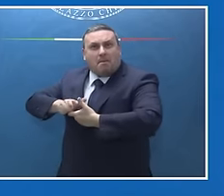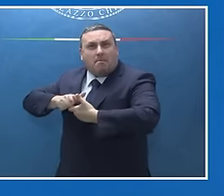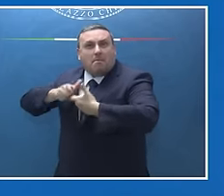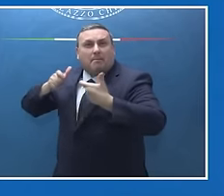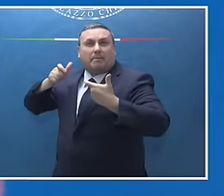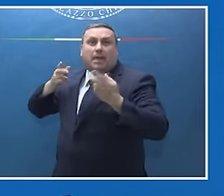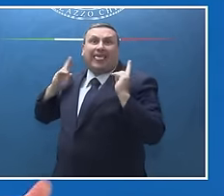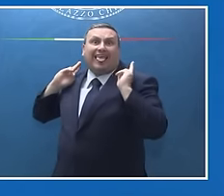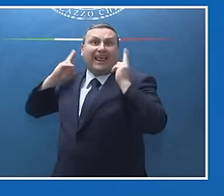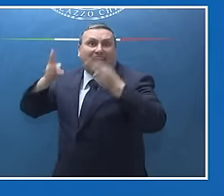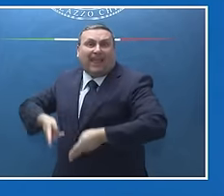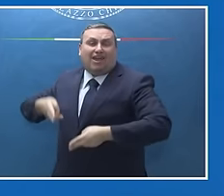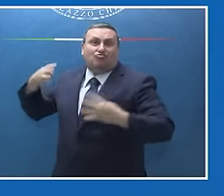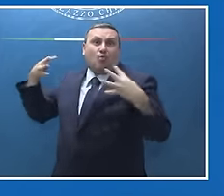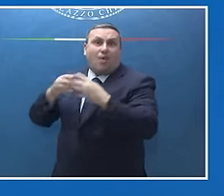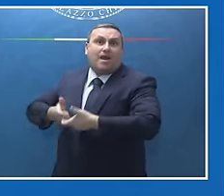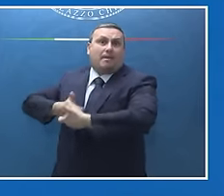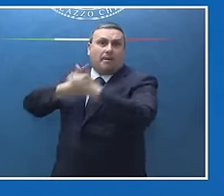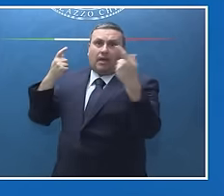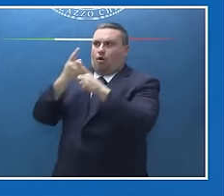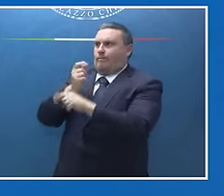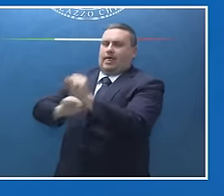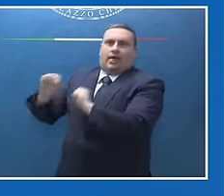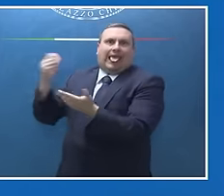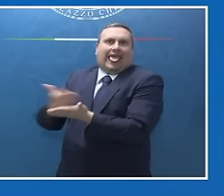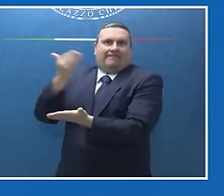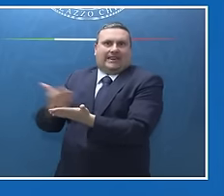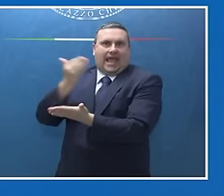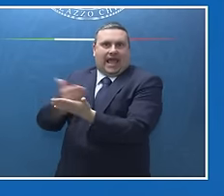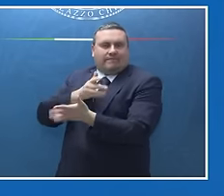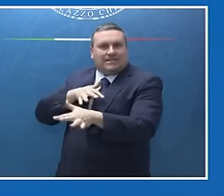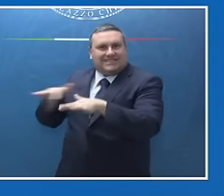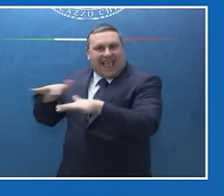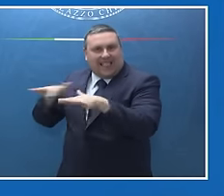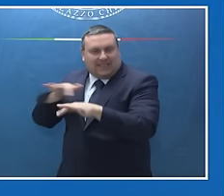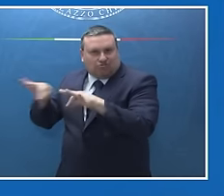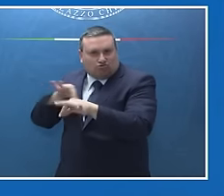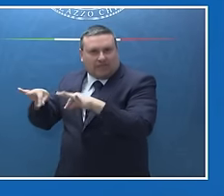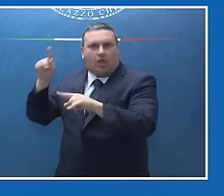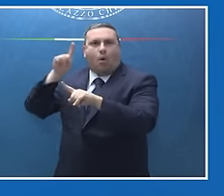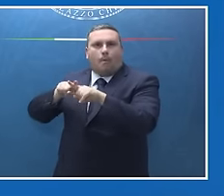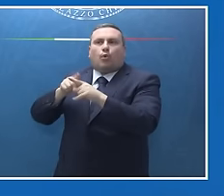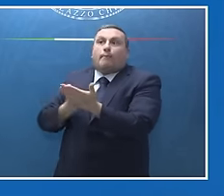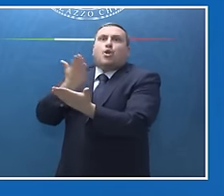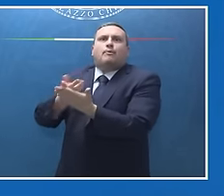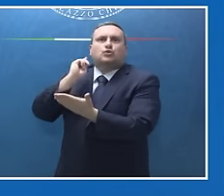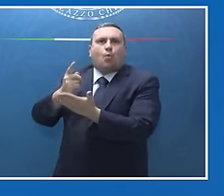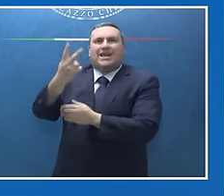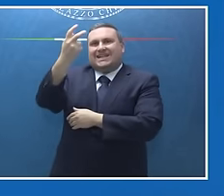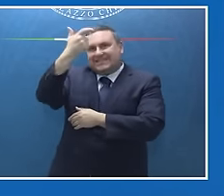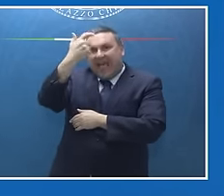duratura della crisi. È stato oggetto ovviamente dalle nostre interlocuzioni con la prospettiva della soluzione a due Stati. un impegno